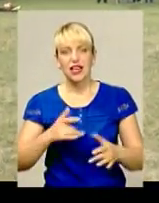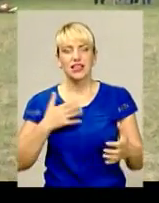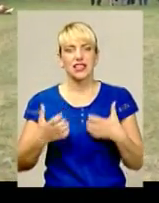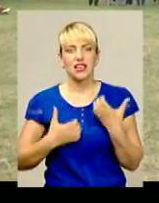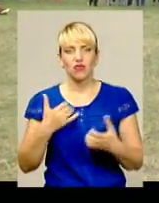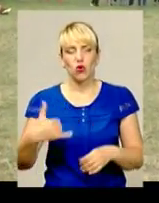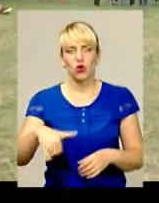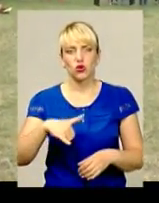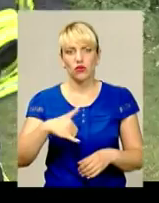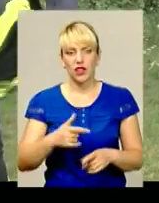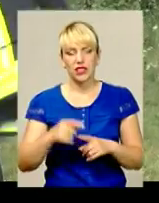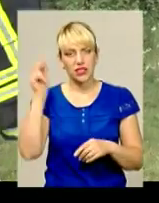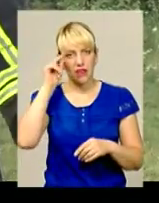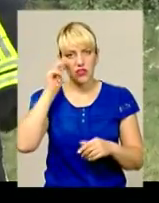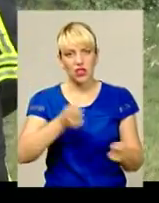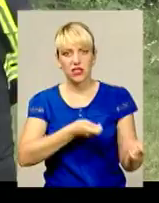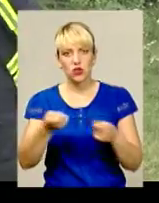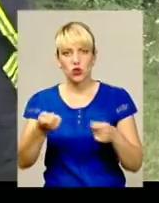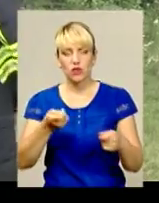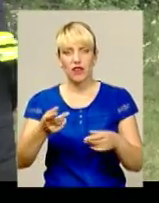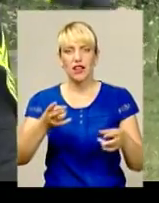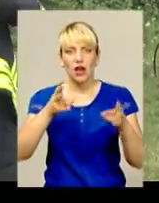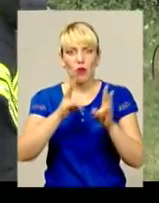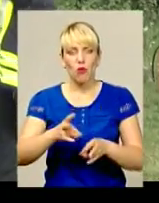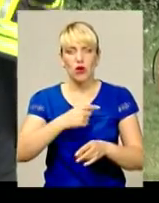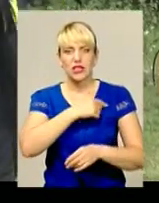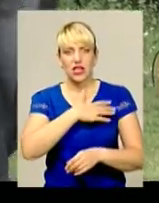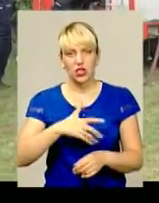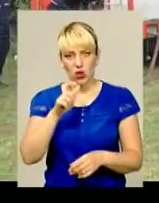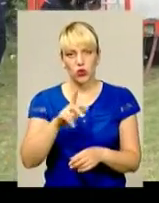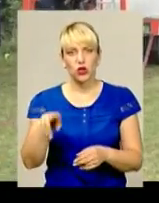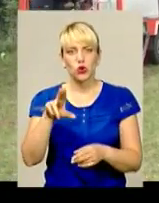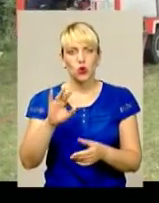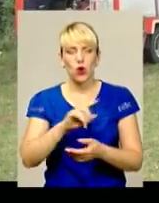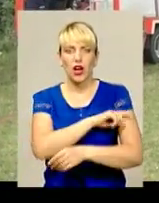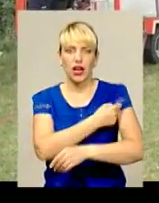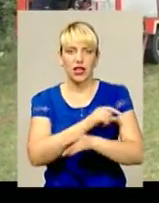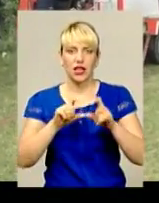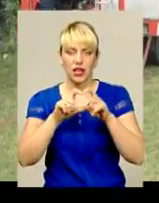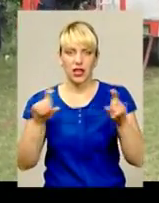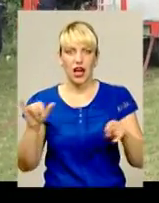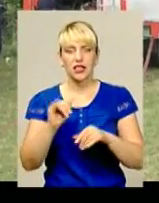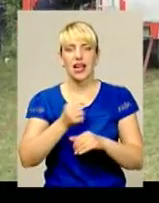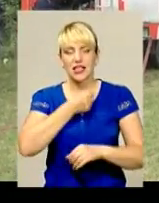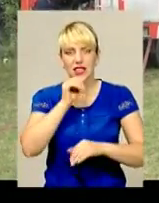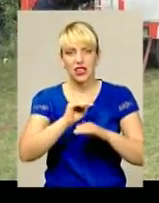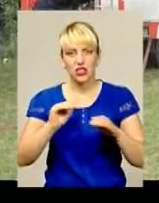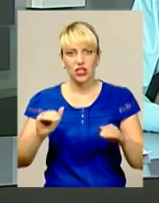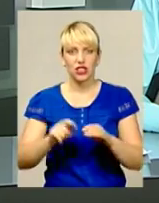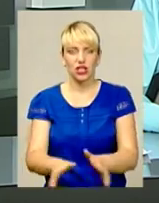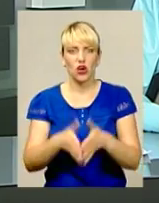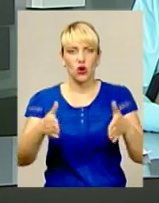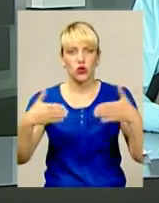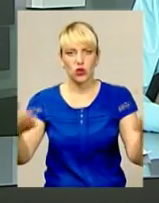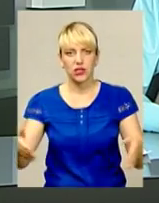доправляли постраждалого до умовної лікарні. А от старшокласники виконували бойове розгортання пожежного автомобіля та проводили